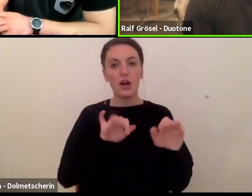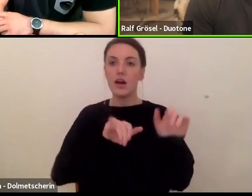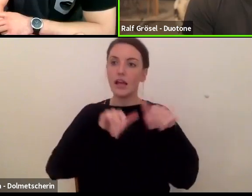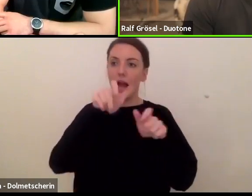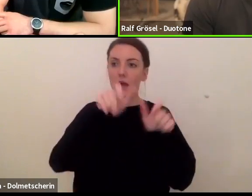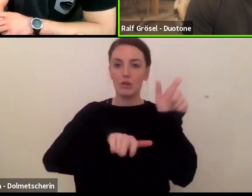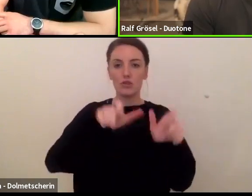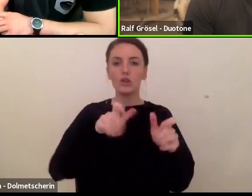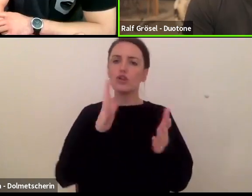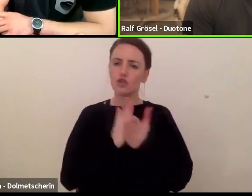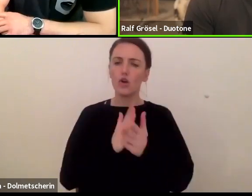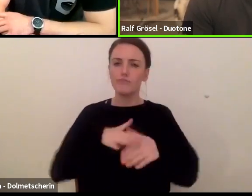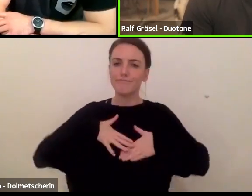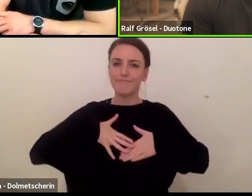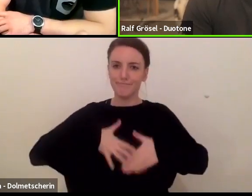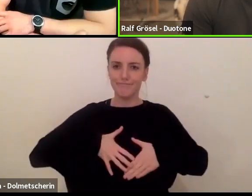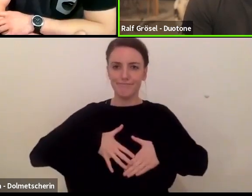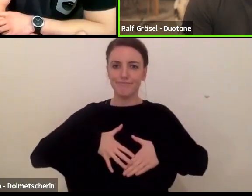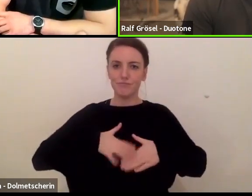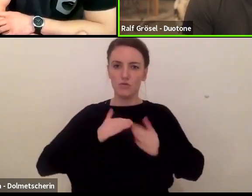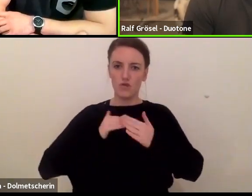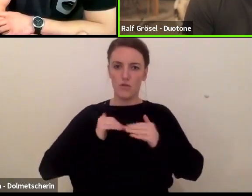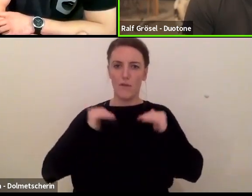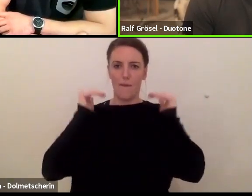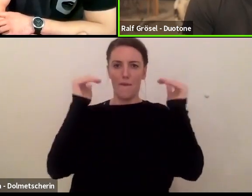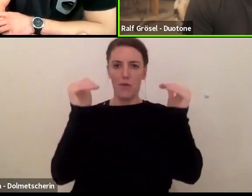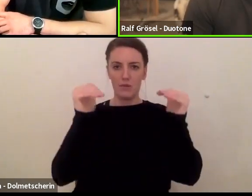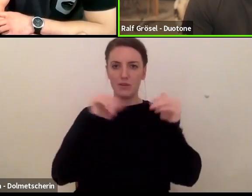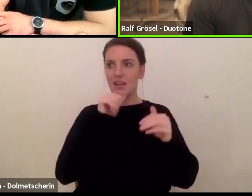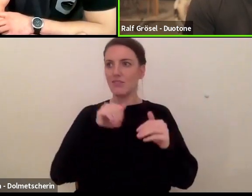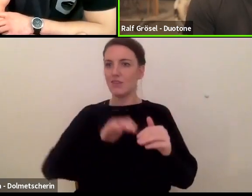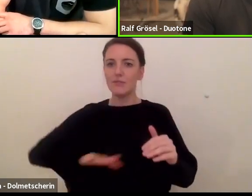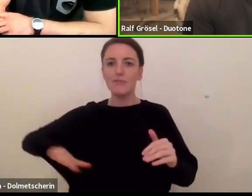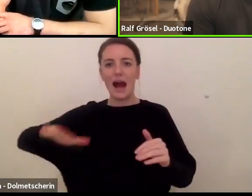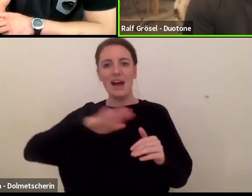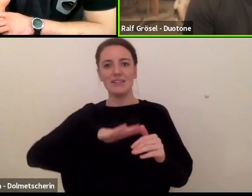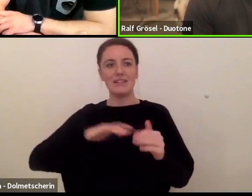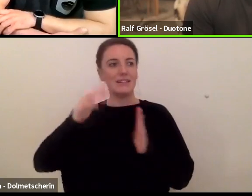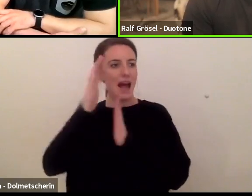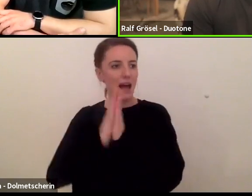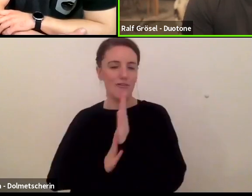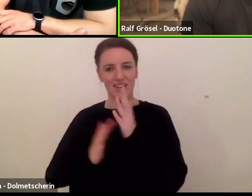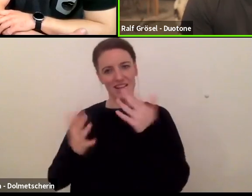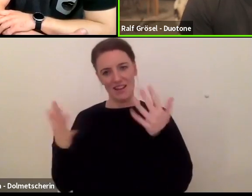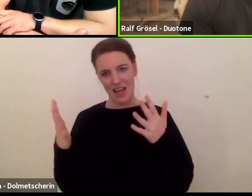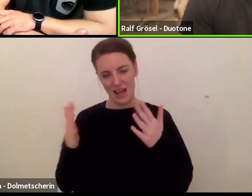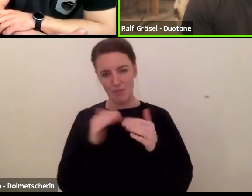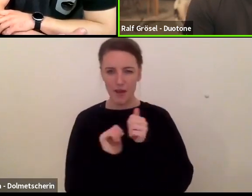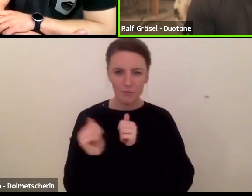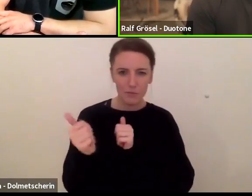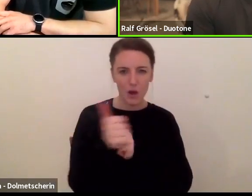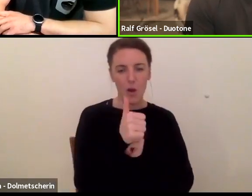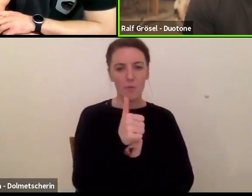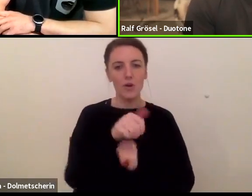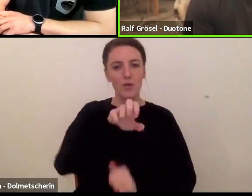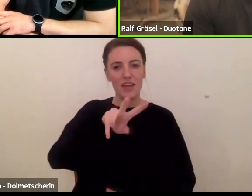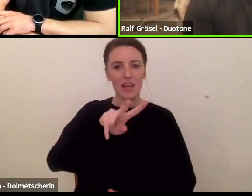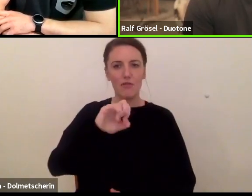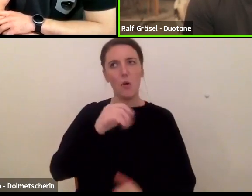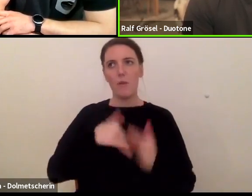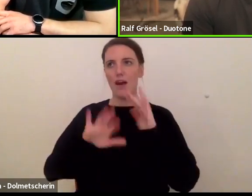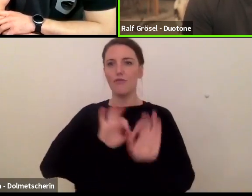hohes Level haben und das ist jetzt nicht die typische Evo Zielgruppe oder, sag mal so, der Evo ist der Allrounder, ja, das heißt,